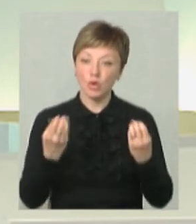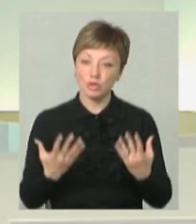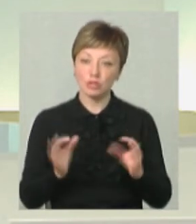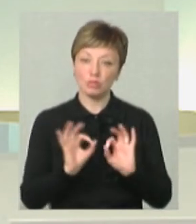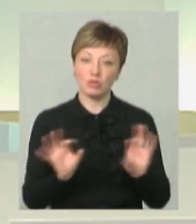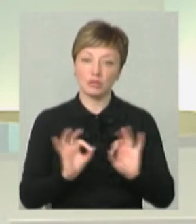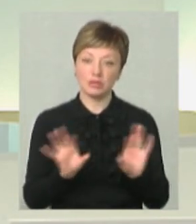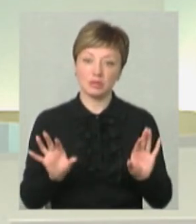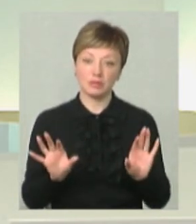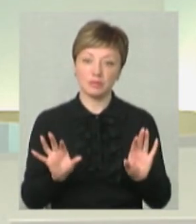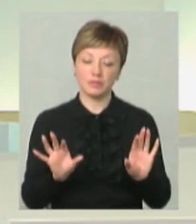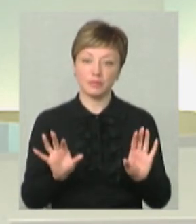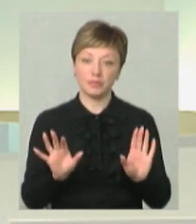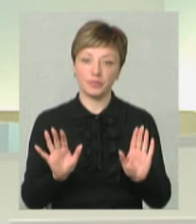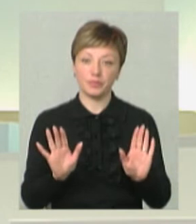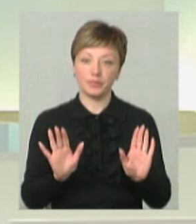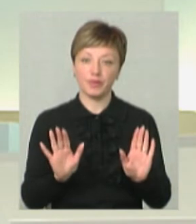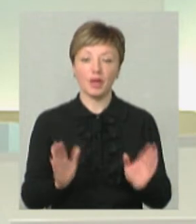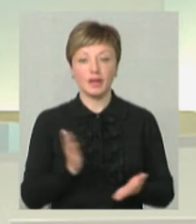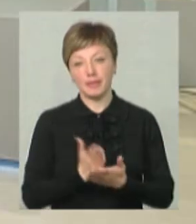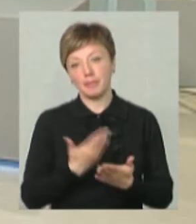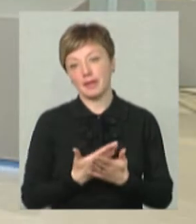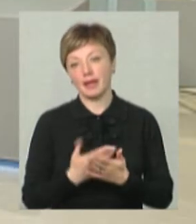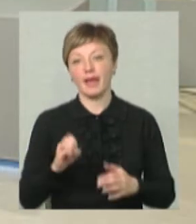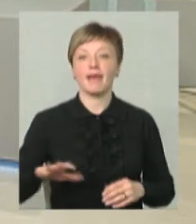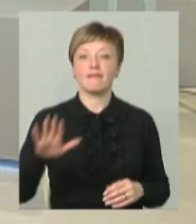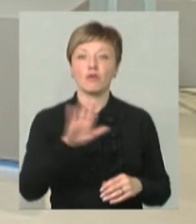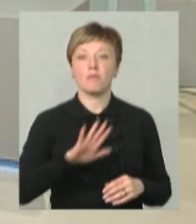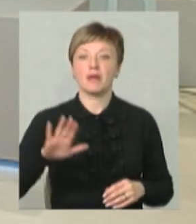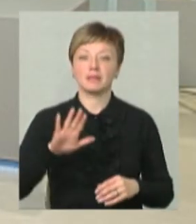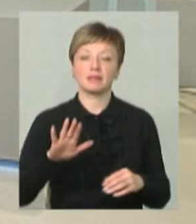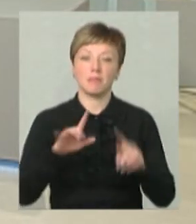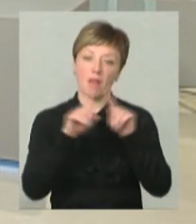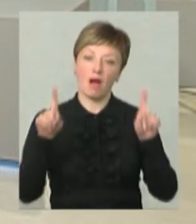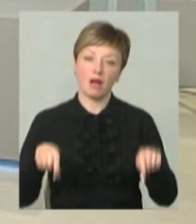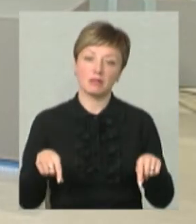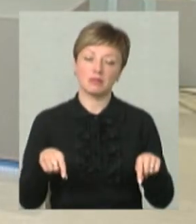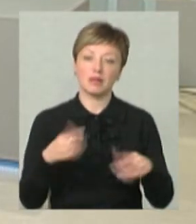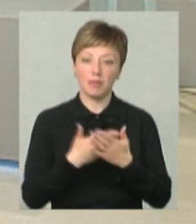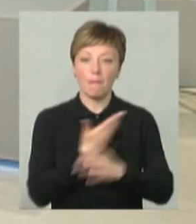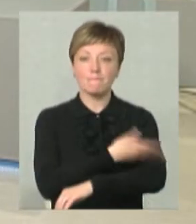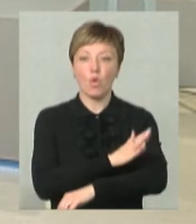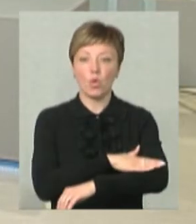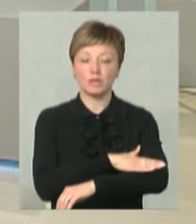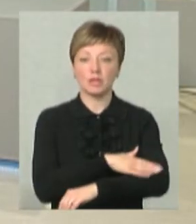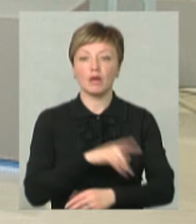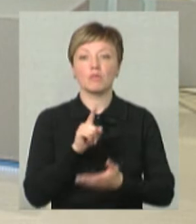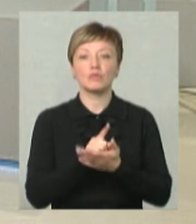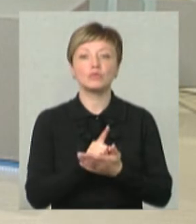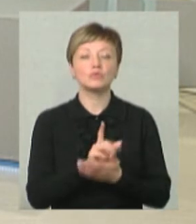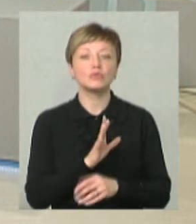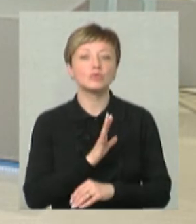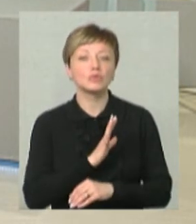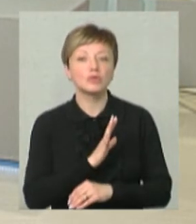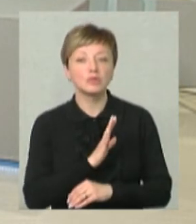так, то... Ну, скажімо, європейські традиції. європейський плакат, ну, скажімо, польський плакат, він може бути,